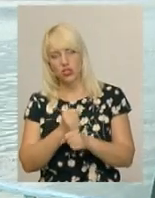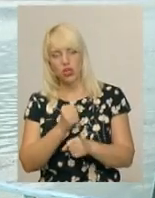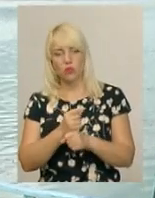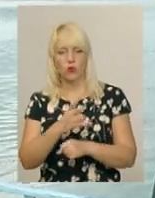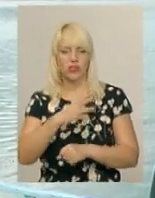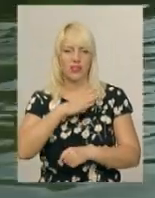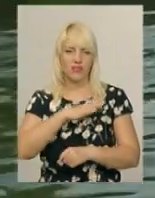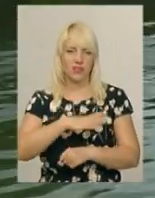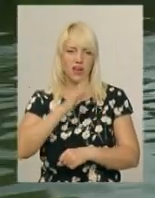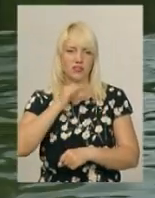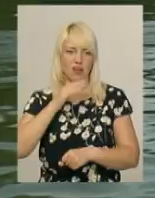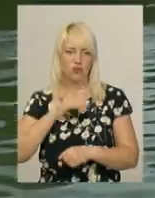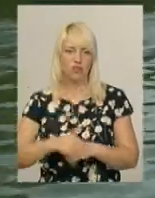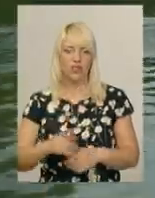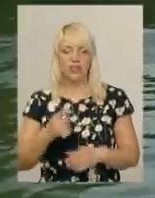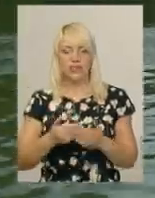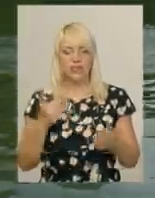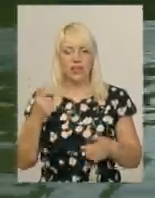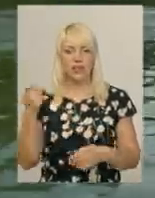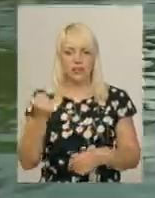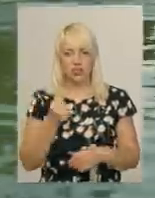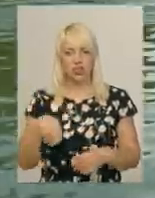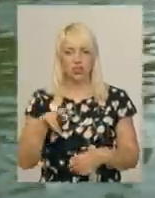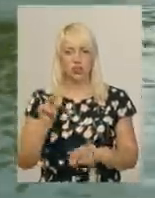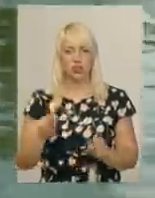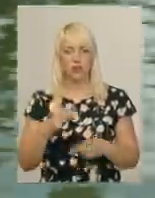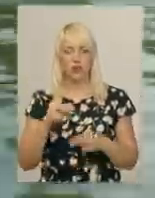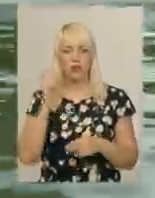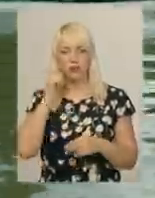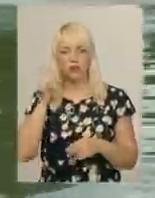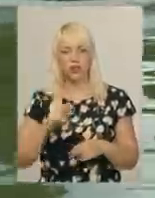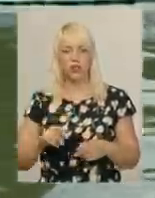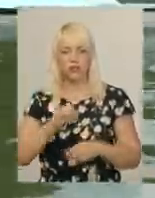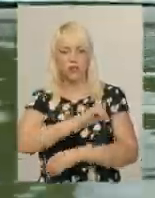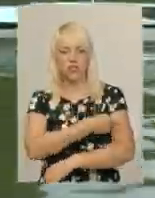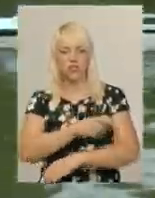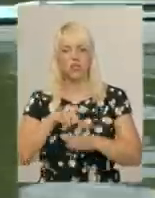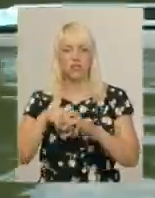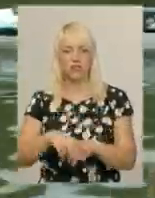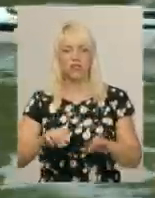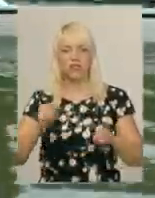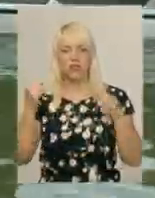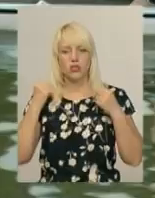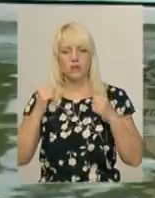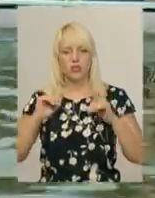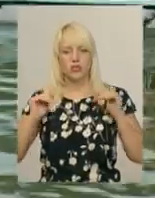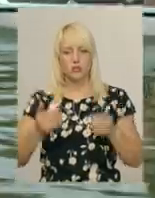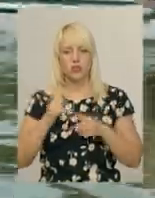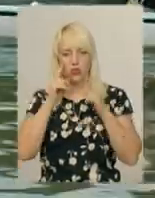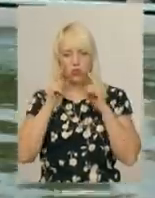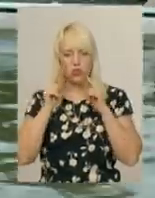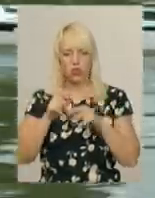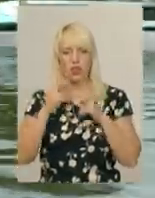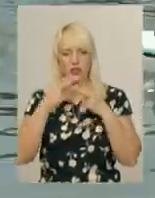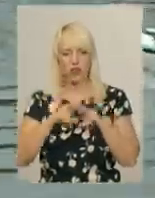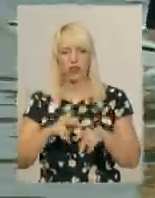навитривалість на воді. За тиждень до Чемпіонату України, розповів Микола Кушта, фізичні навантаження спортсменам зменшили і зосередилися на техніці.